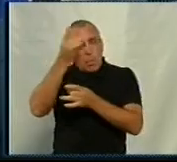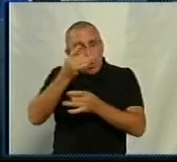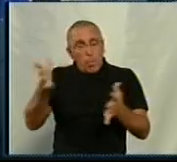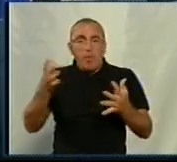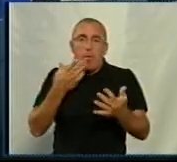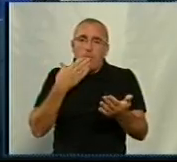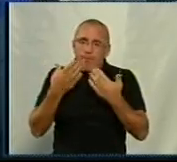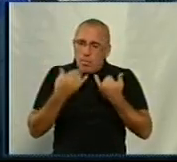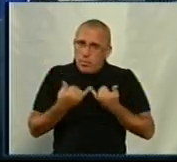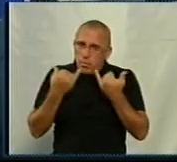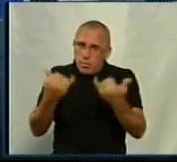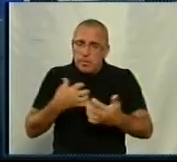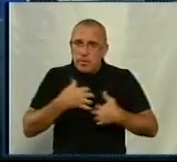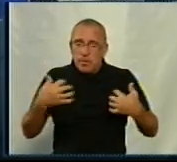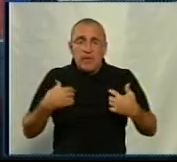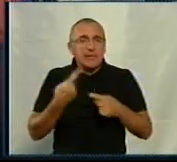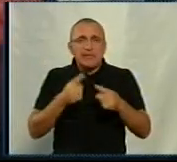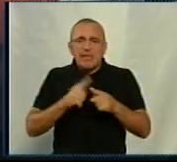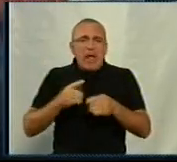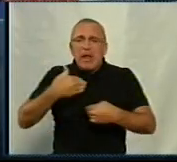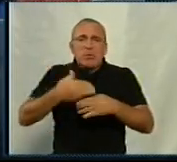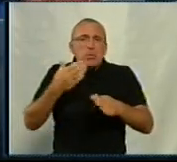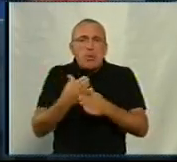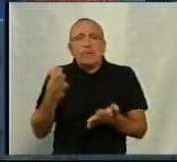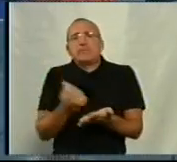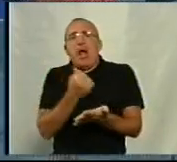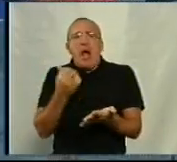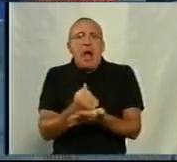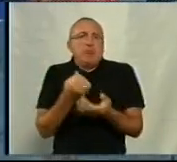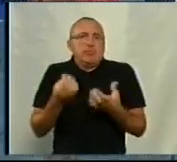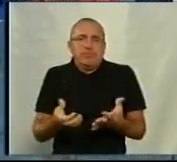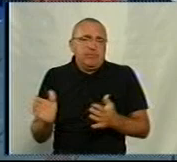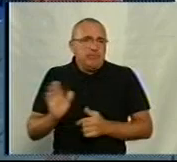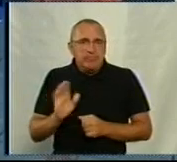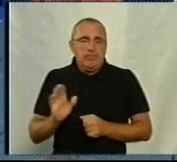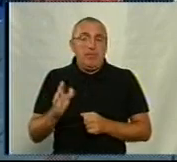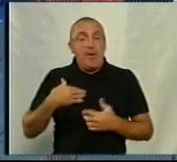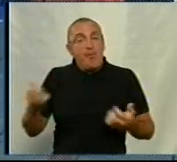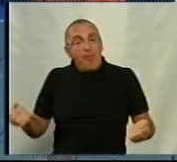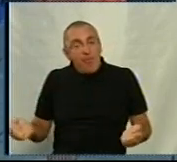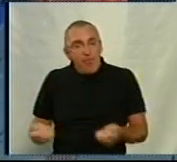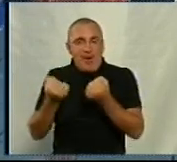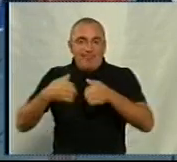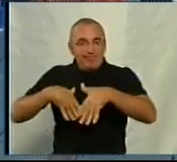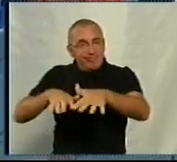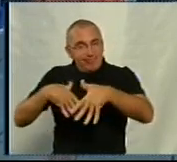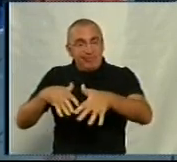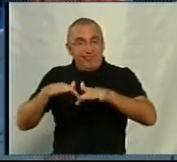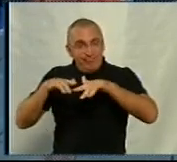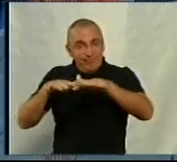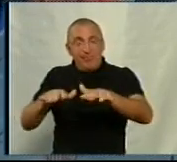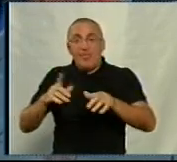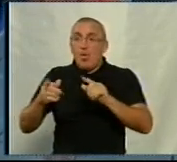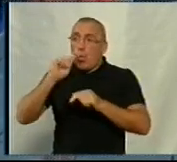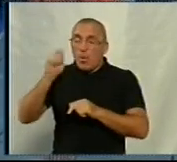це добре відношення до тварин. Тварини – це не інструмент для заробітку грошей. Тут я тому що підтримую вимоги маршу. Я хочу, щоб в Україні